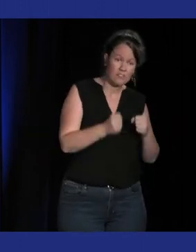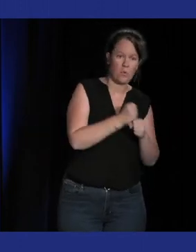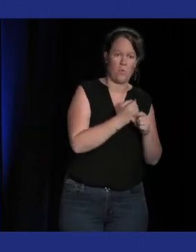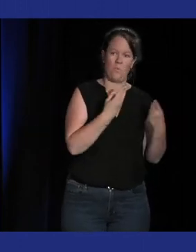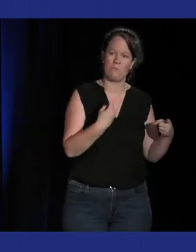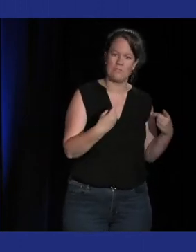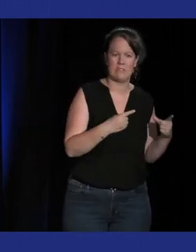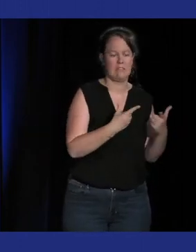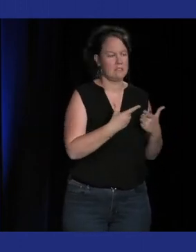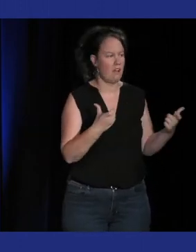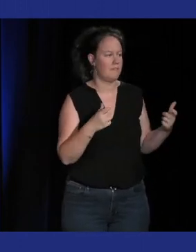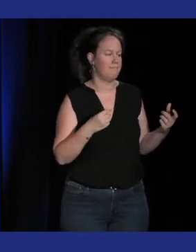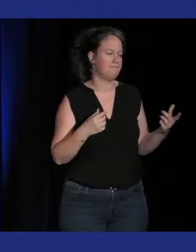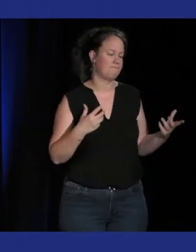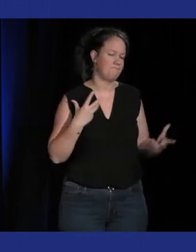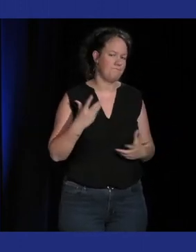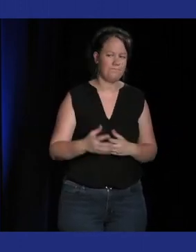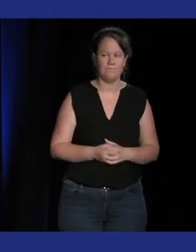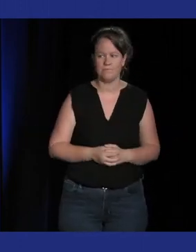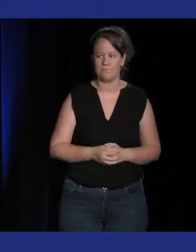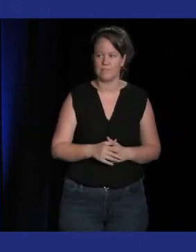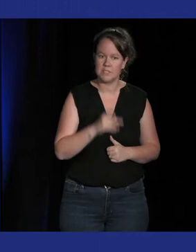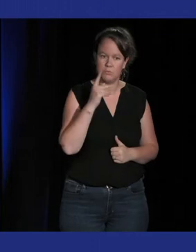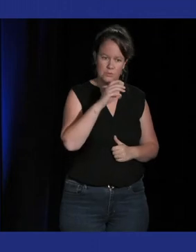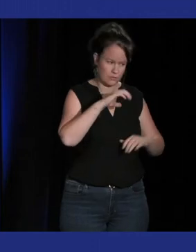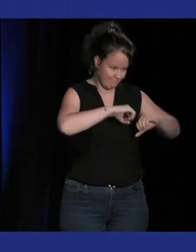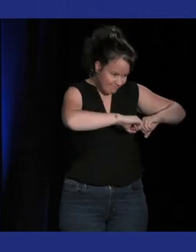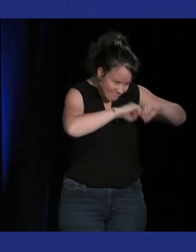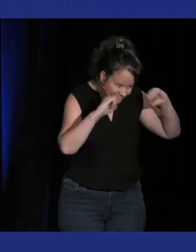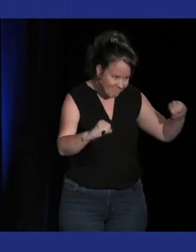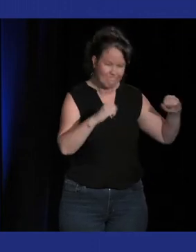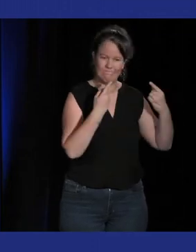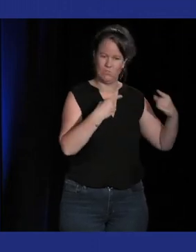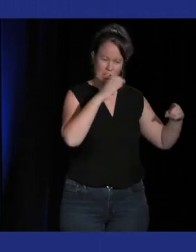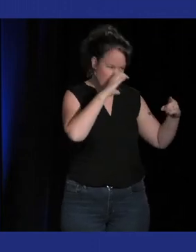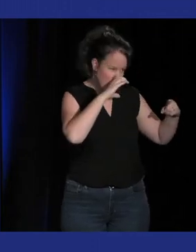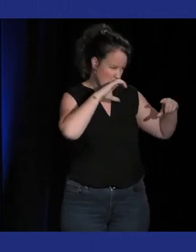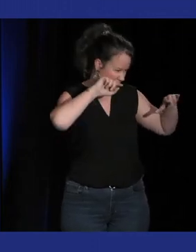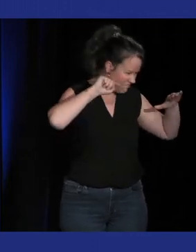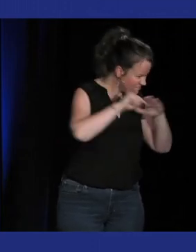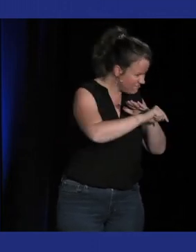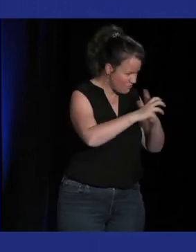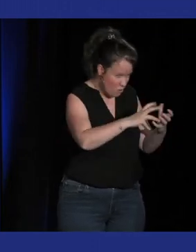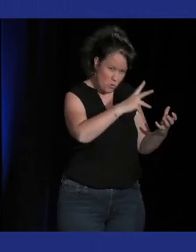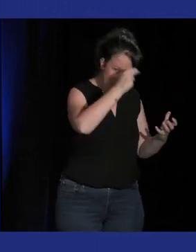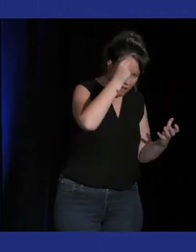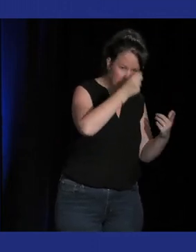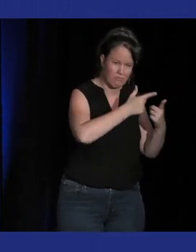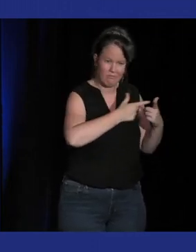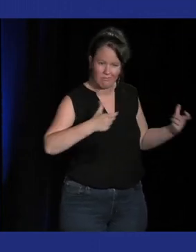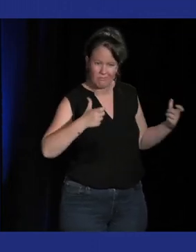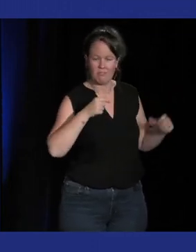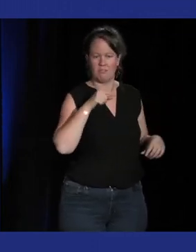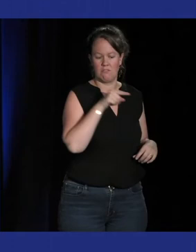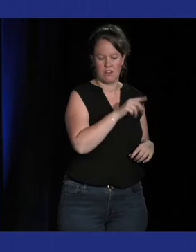je sais pas trop comment dire mais un peu plus le côté curiosité face à la musique déjà quand on est un petit peu dans le milieu le fuser par exemple le